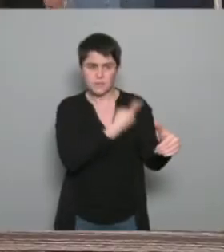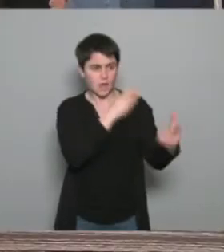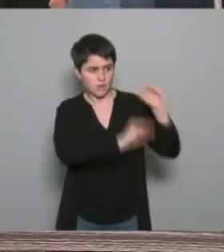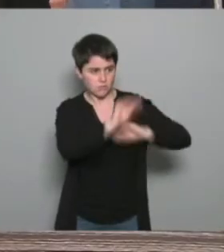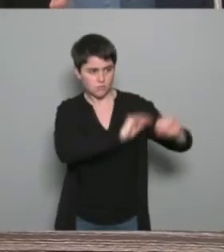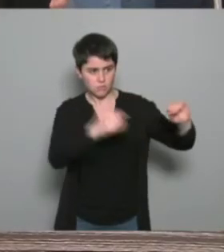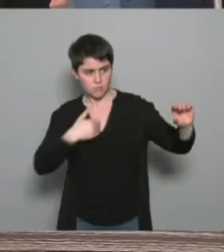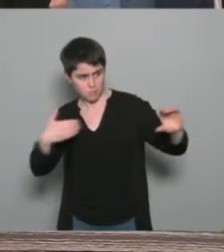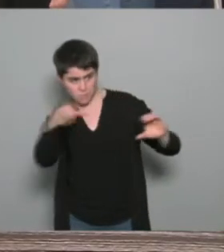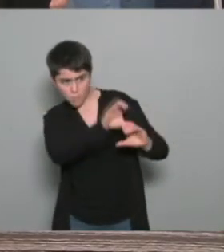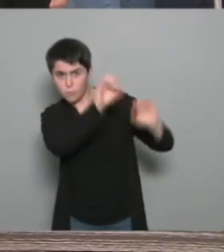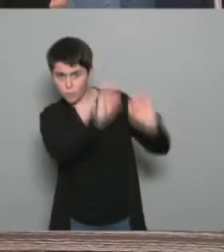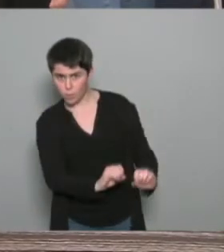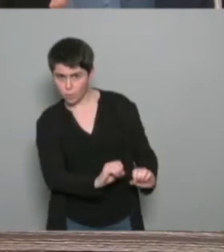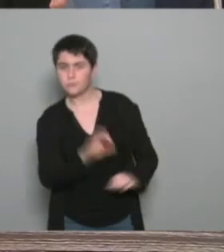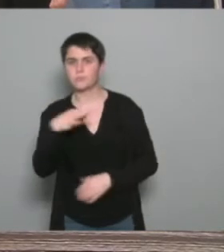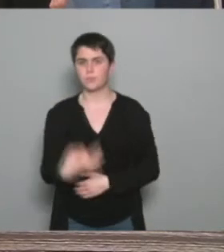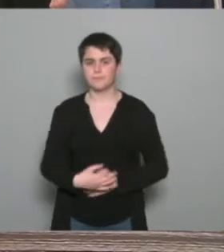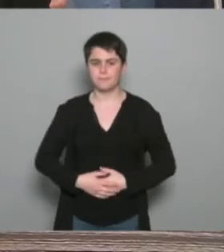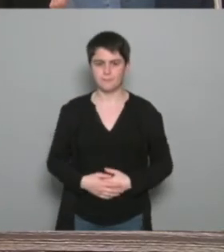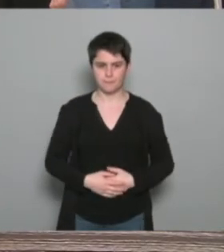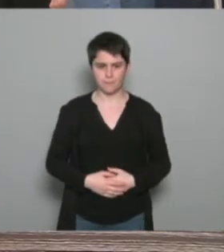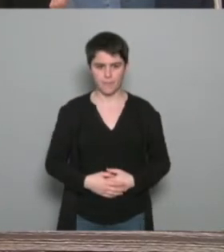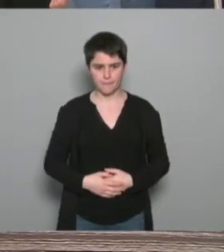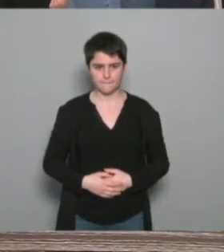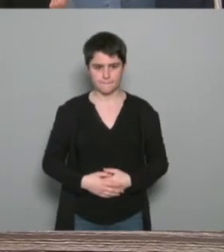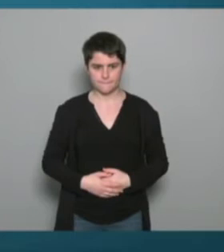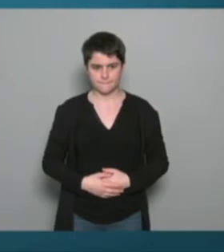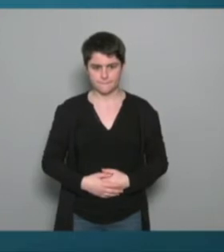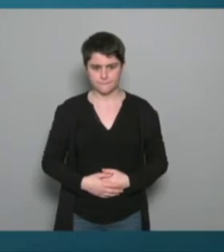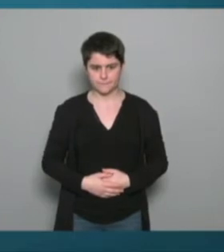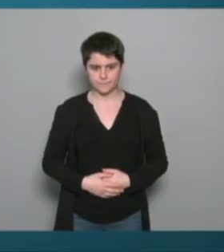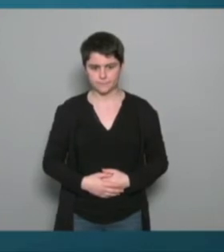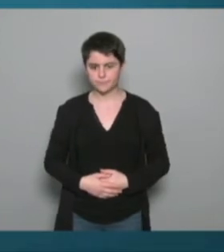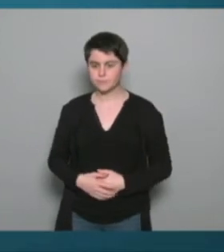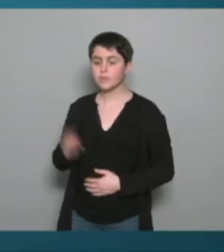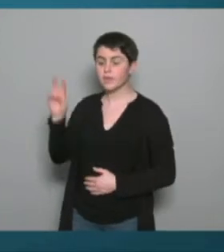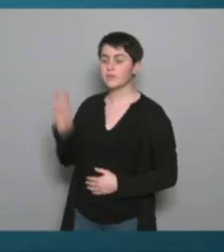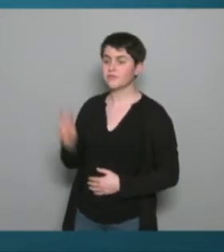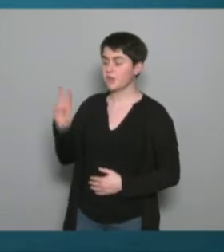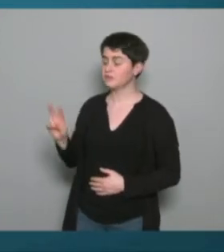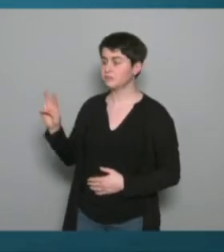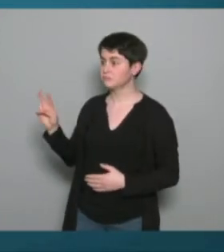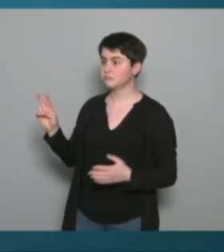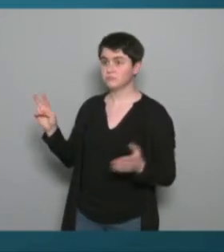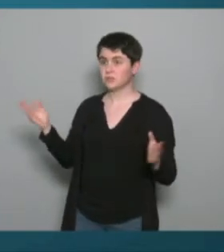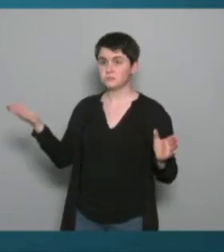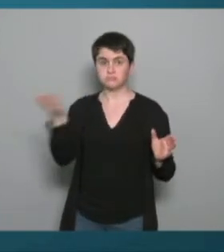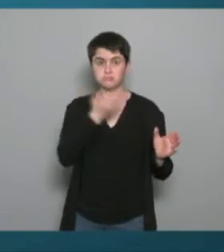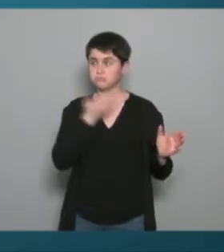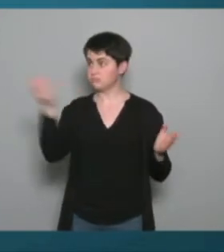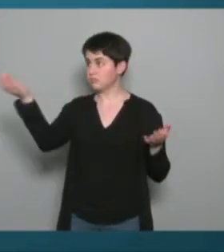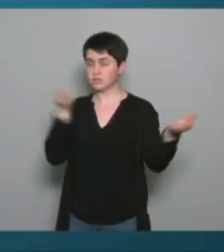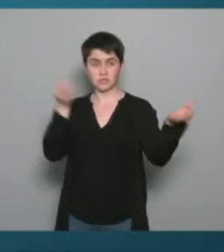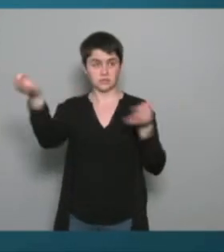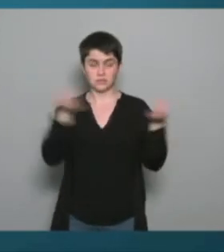Juste Si vous me le permettez c'est vrai que je suis d'accord avec tout ce qui a été ce qui a été partagé effectivement c'est une approche vraiment